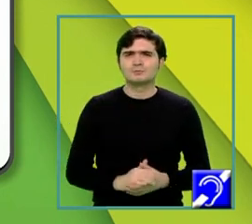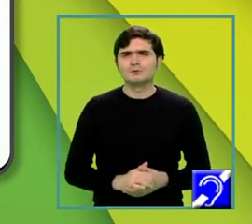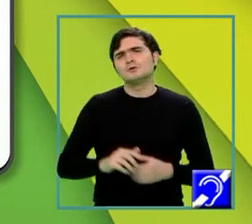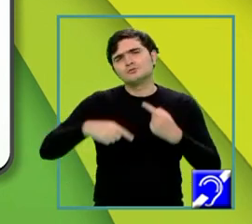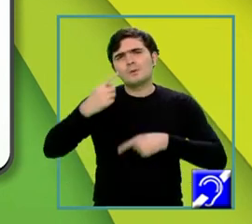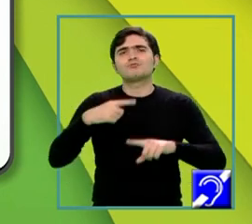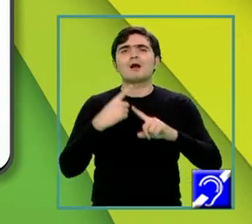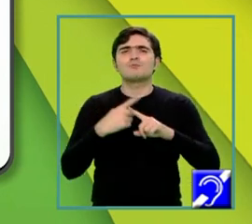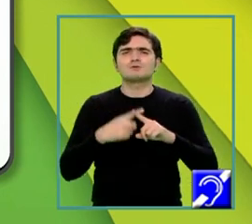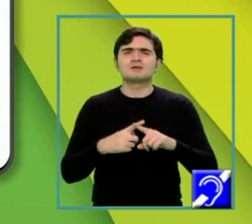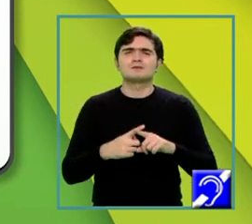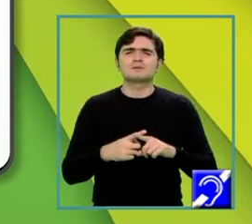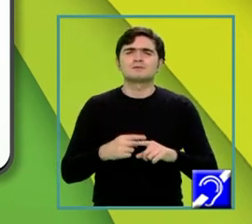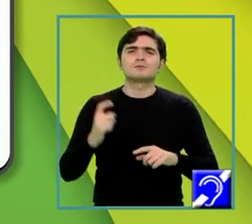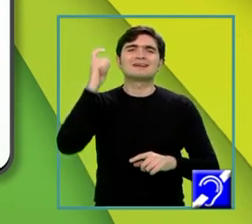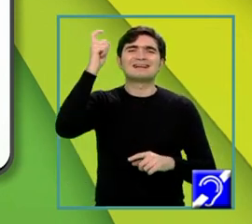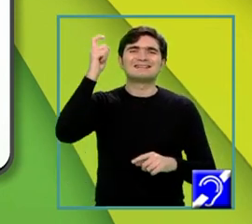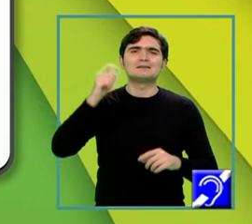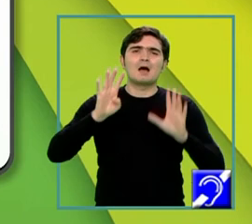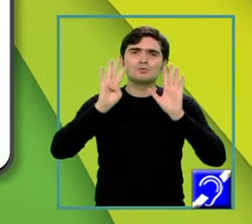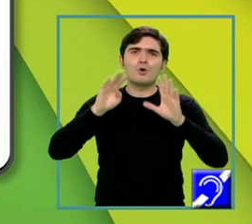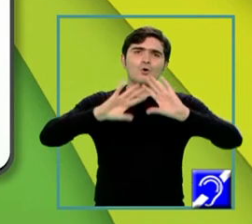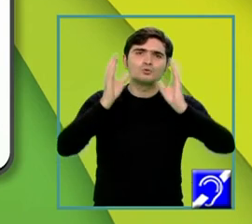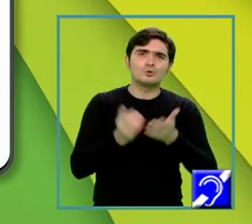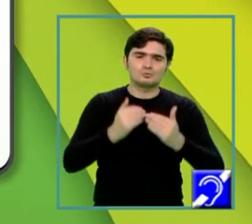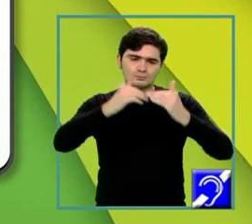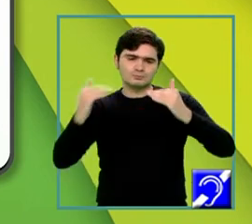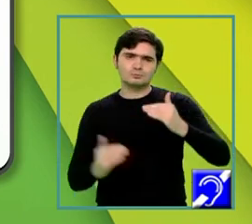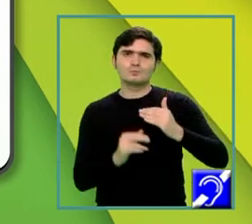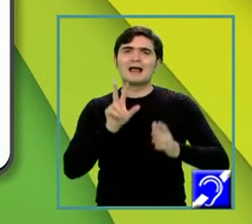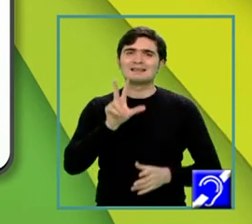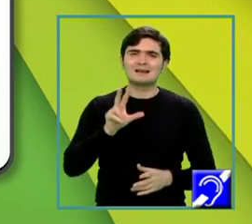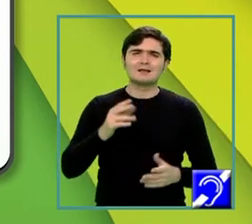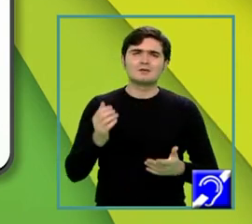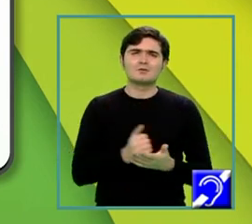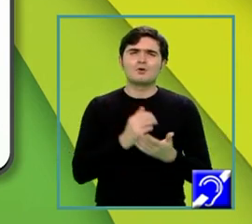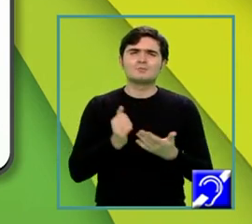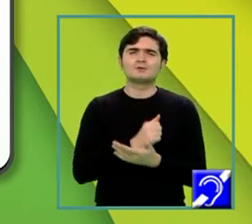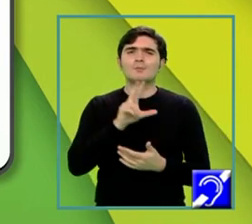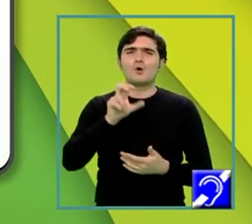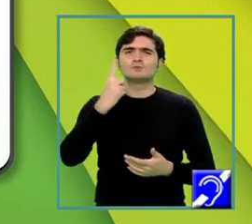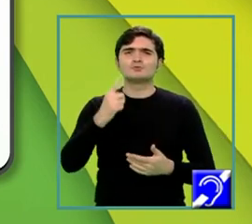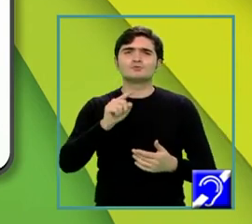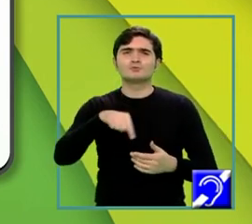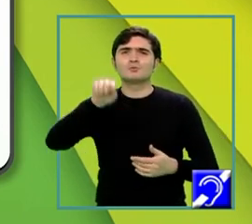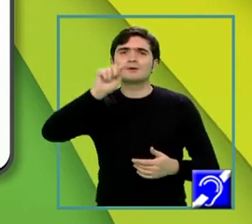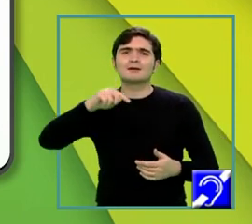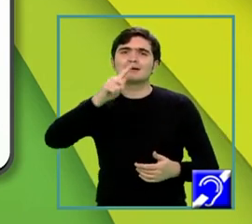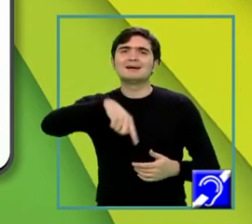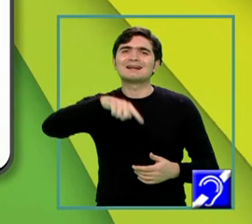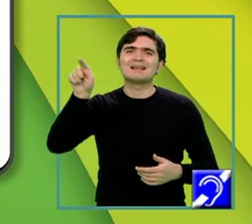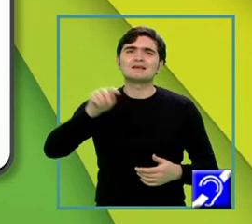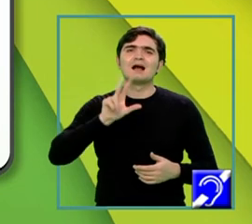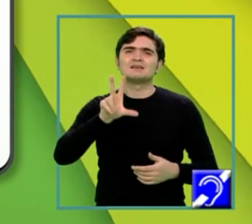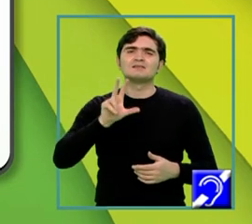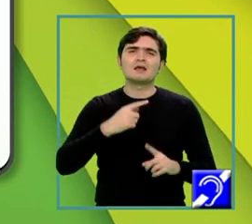înmulțit cu înălțimea 9 totul supra 3, pe unde obținem 81 radical din 3 ori 18, pentru că aici am simplificat